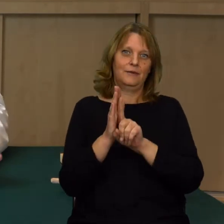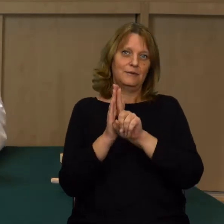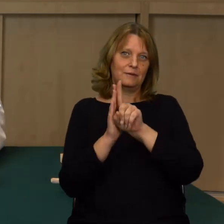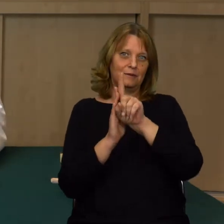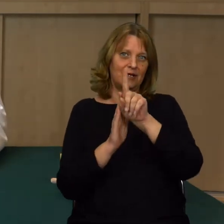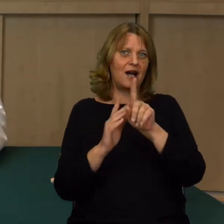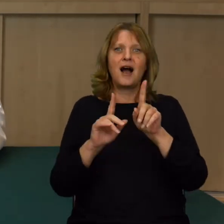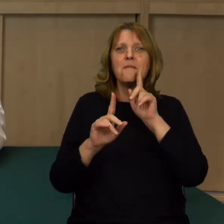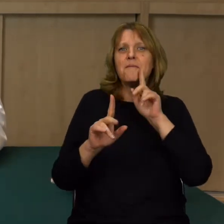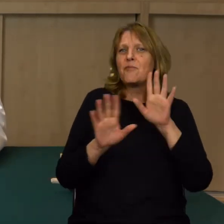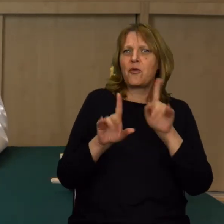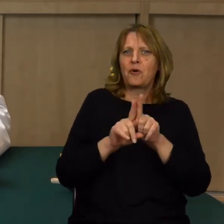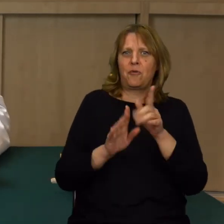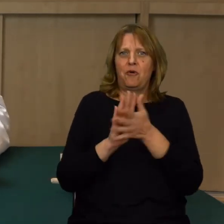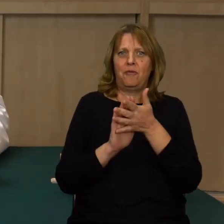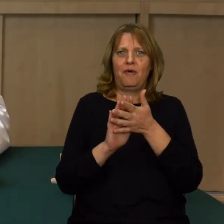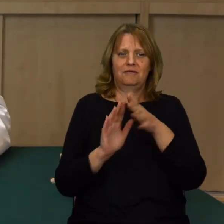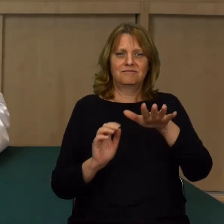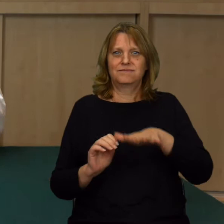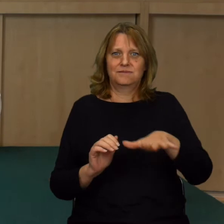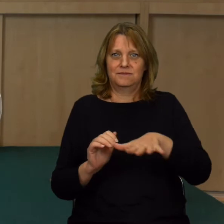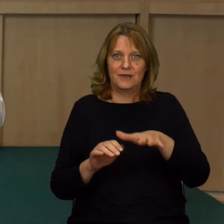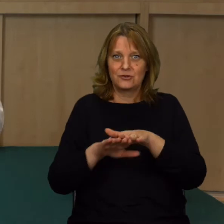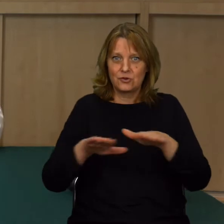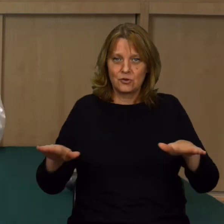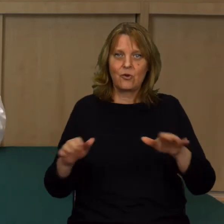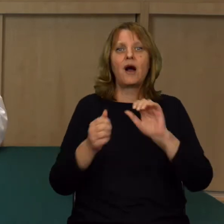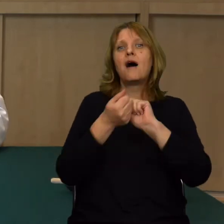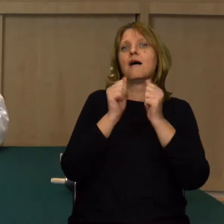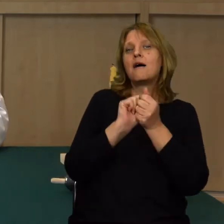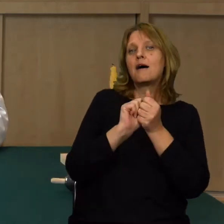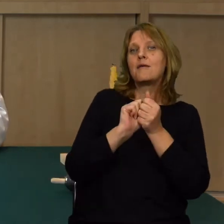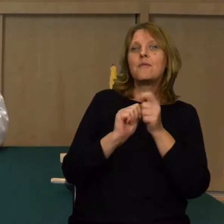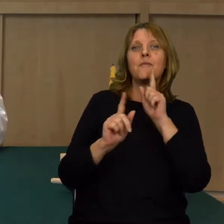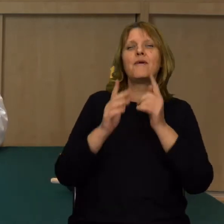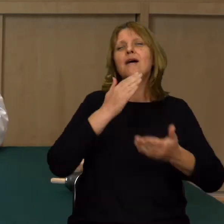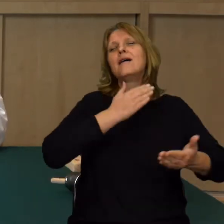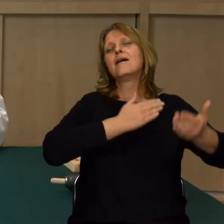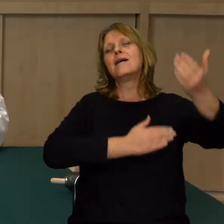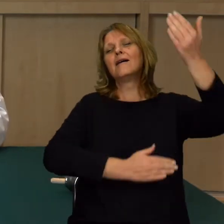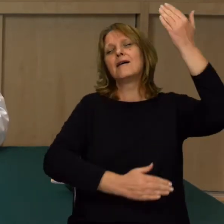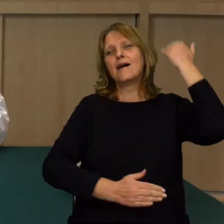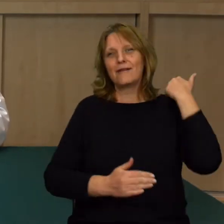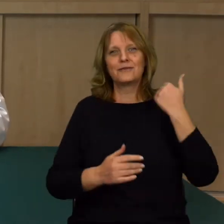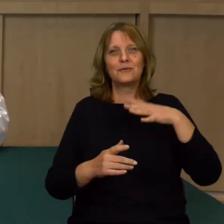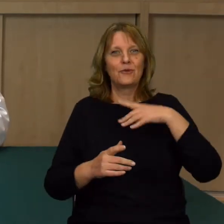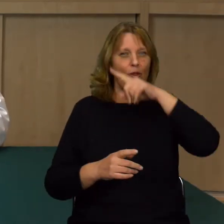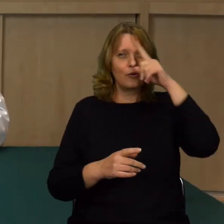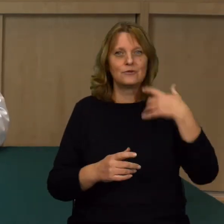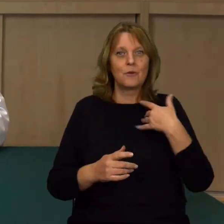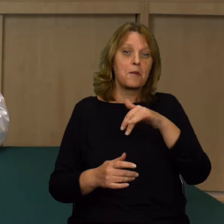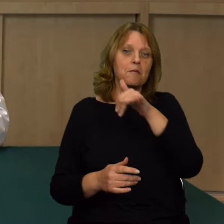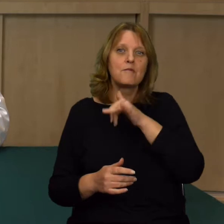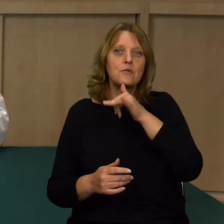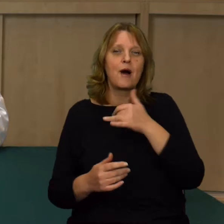Mógłbym to samo robić pocierając ręką o stół. Albo, tak jak jaskiniowcy, mógłbym spróbować